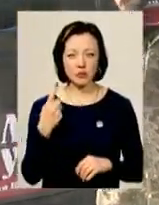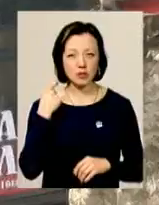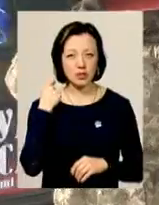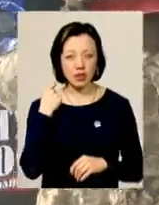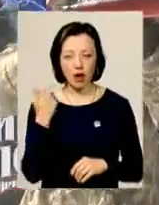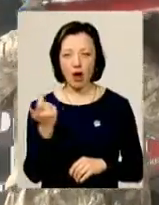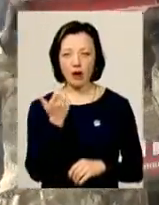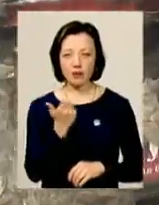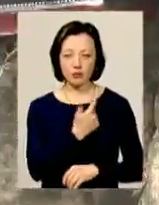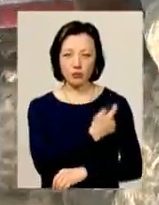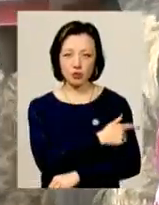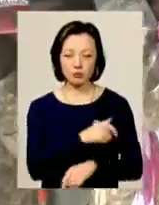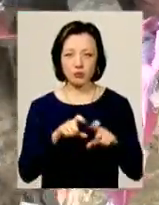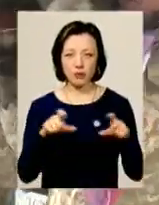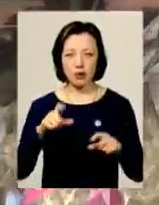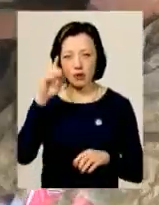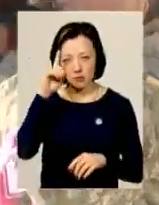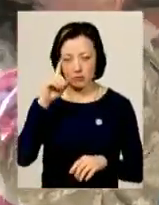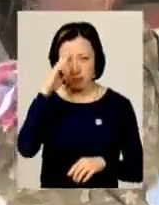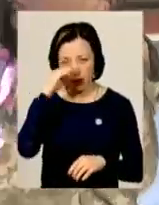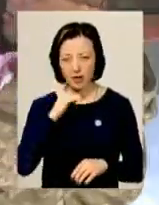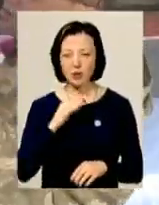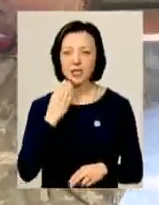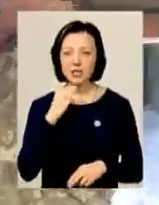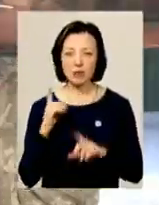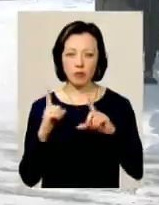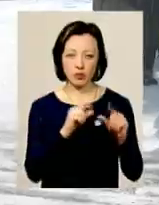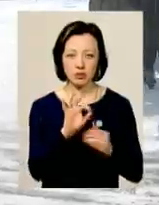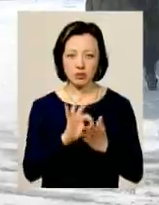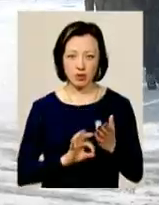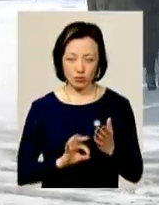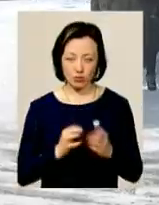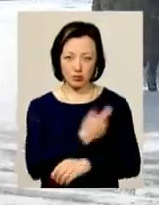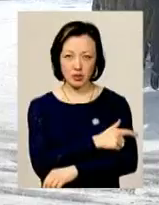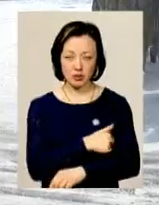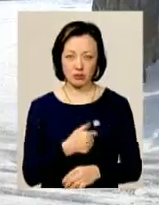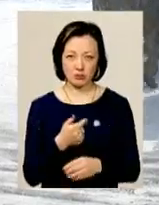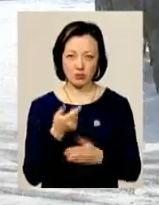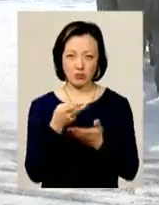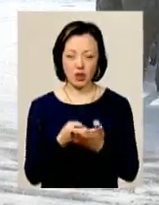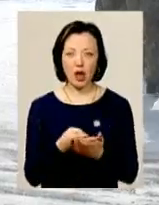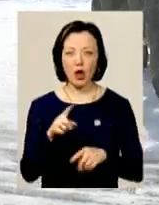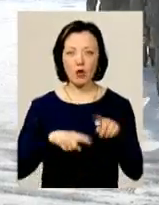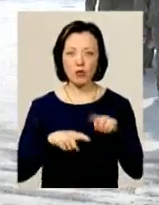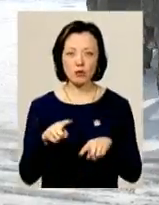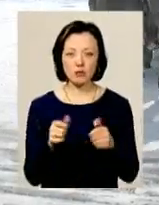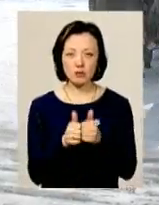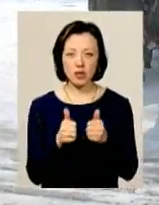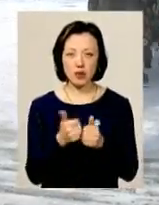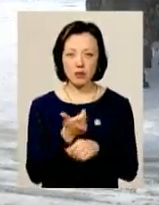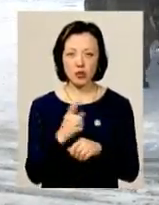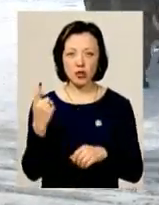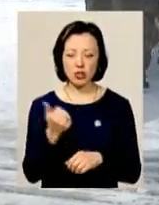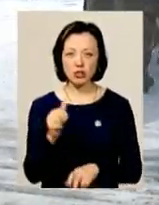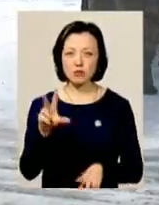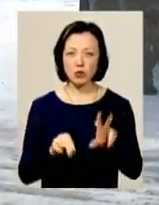шпиталі від поранень. Його батько і тітка поїхали до Олександра, як тільки дізналися про його перебування в медичному закладі. Родичі були з ним понад тиждень, та все